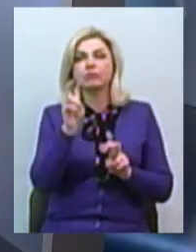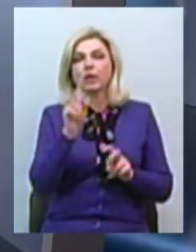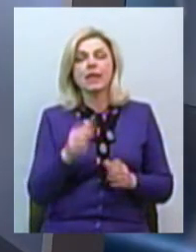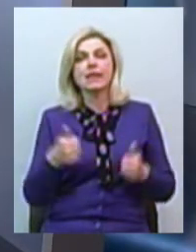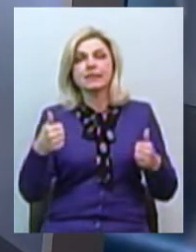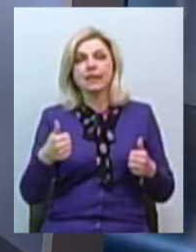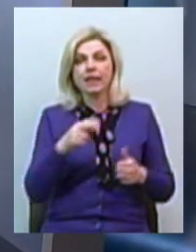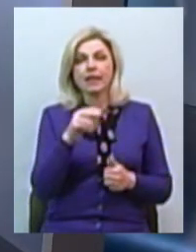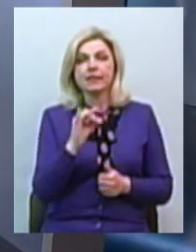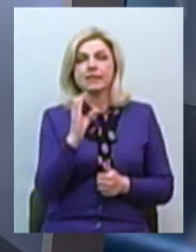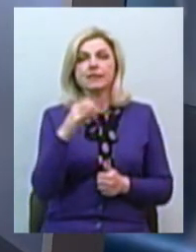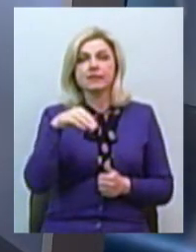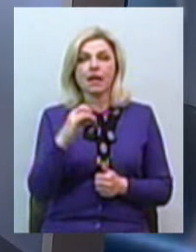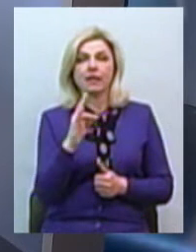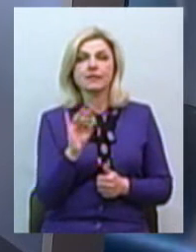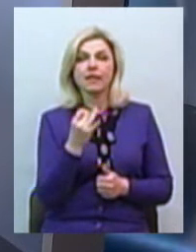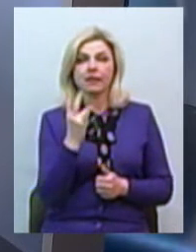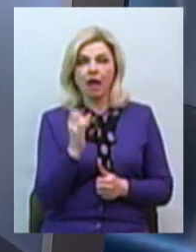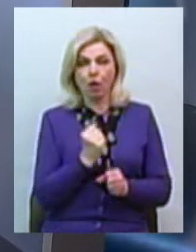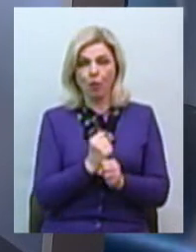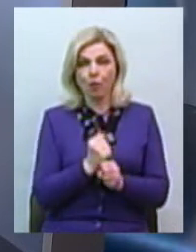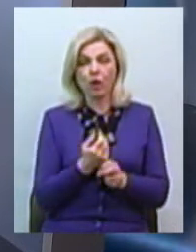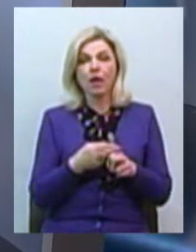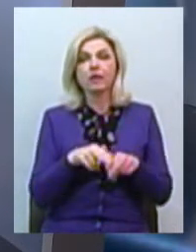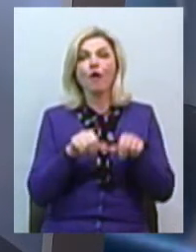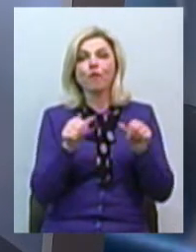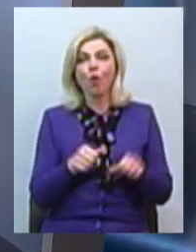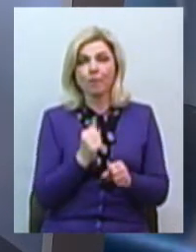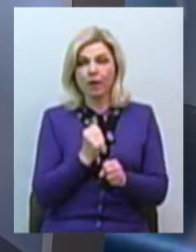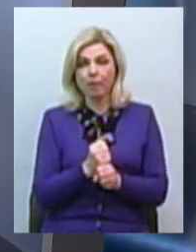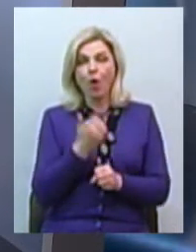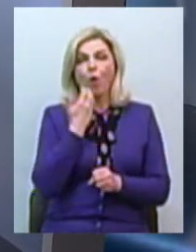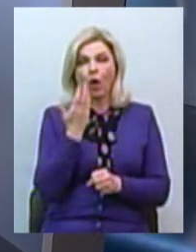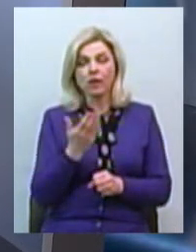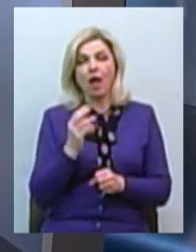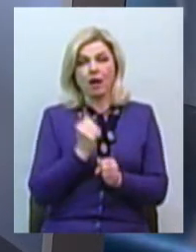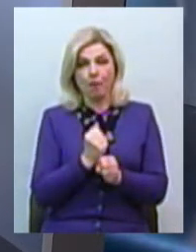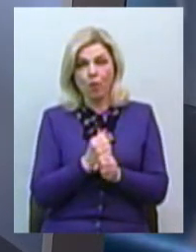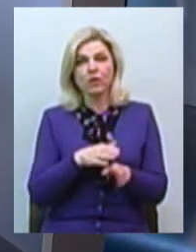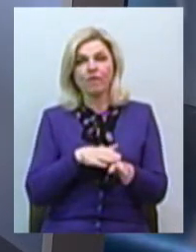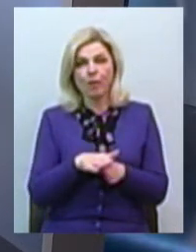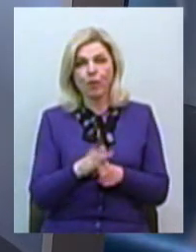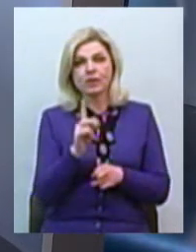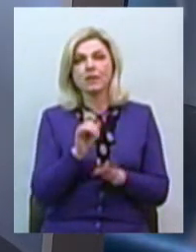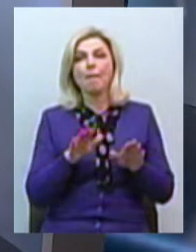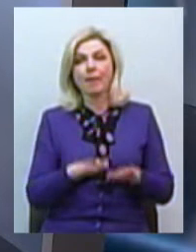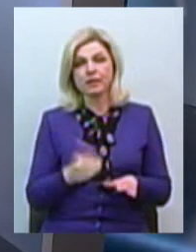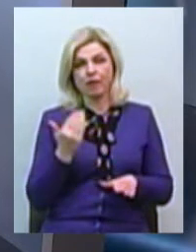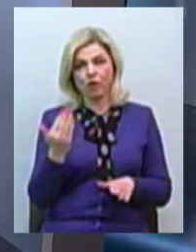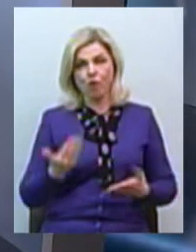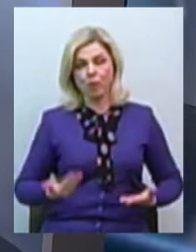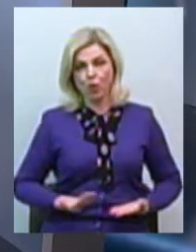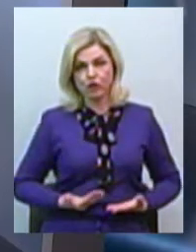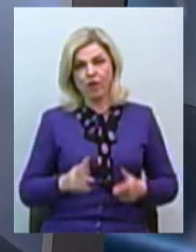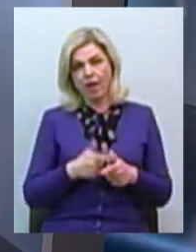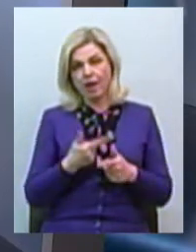Це форма організації праці, коли робота виконується працівником за місцем його проживання чи в іншому